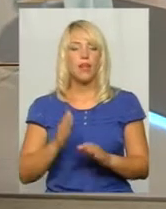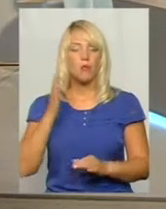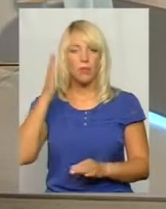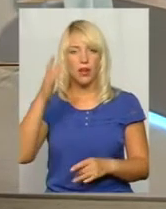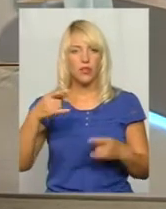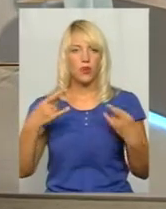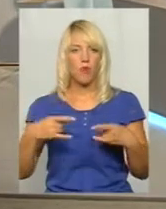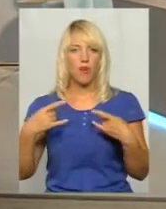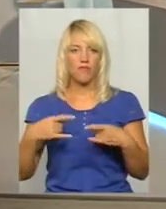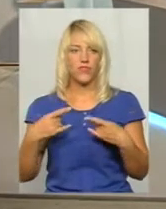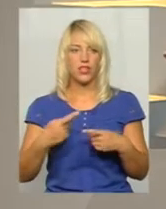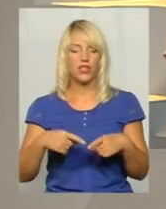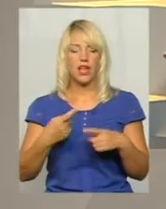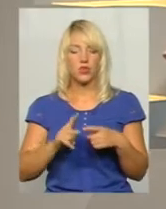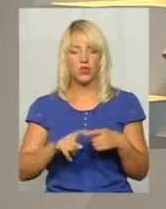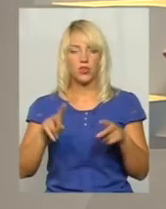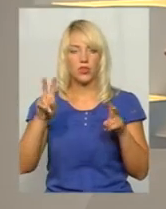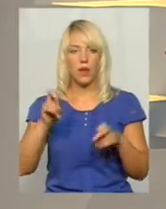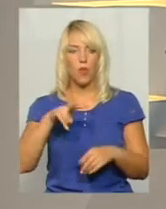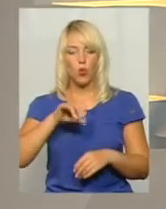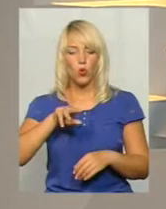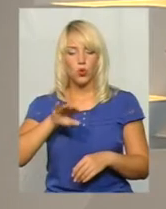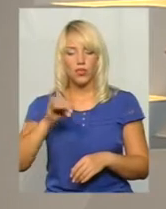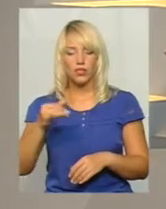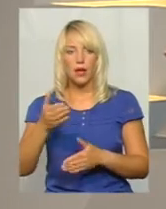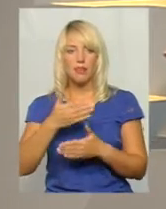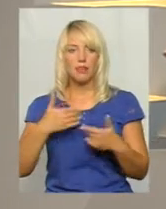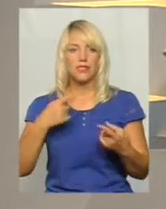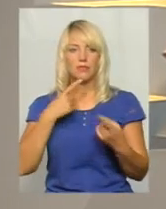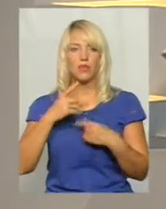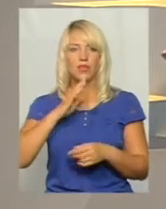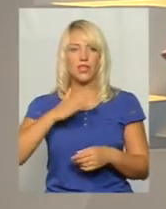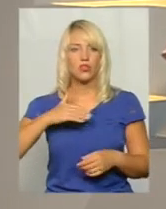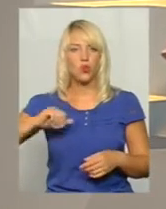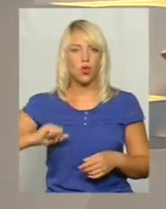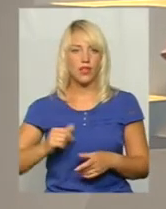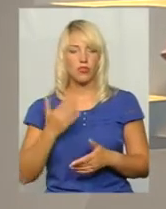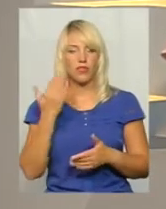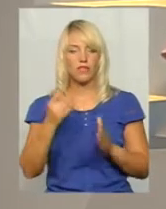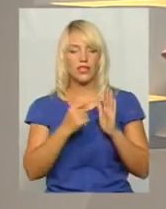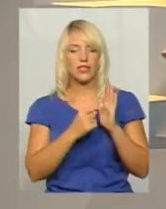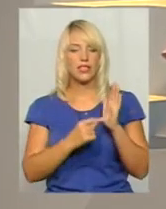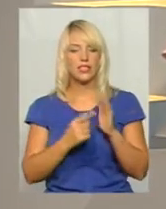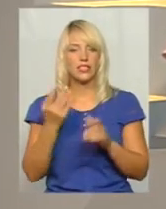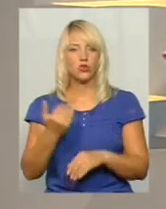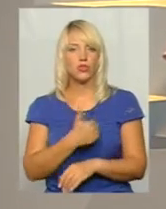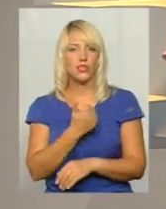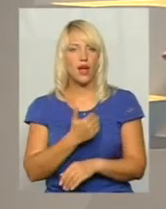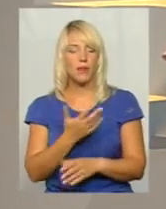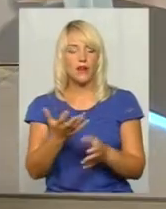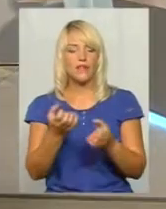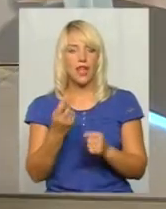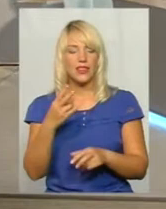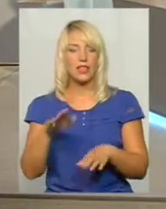ефірі, на цю ж тему, в лютому ви спілкувалися з моєю колегою Юною Мітражко і ви ділилися тоді намірами взяти на баланс